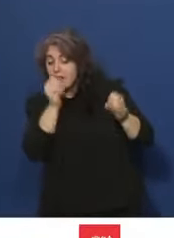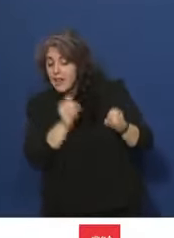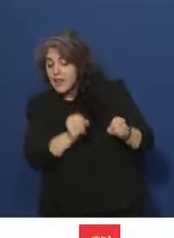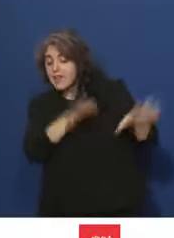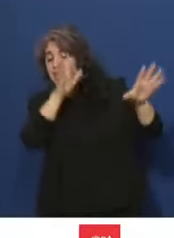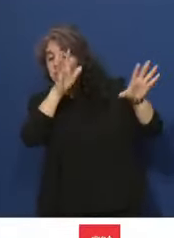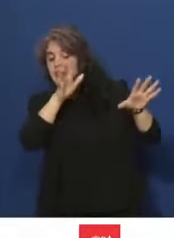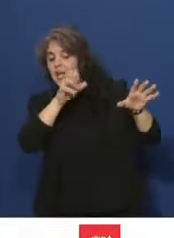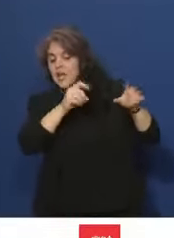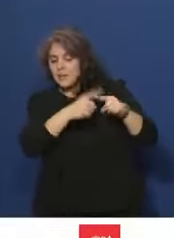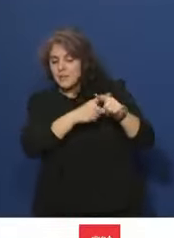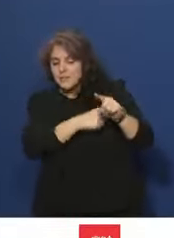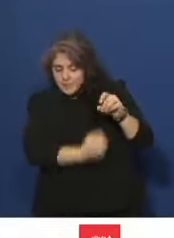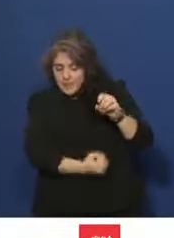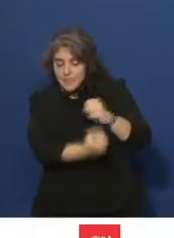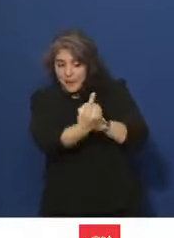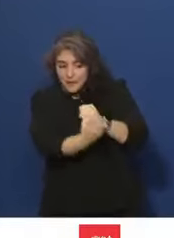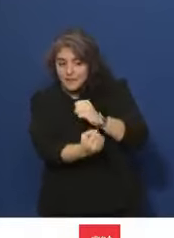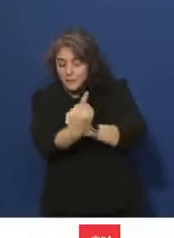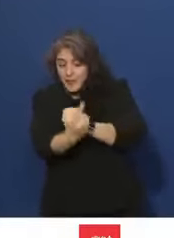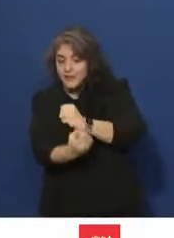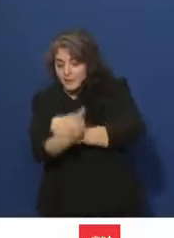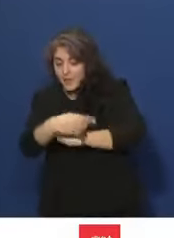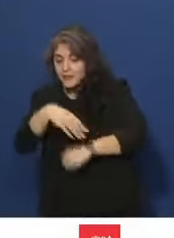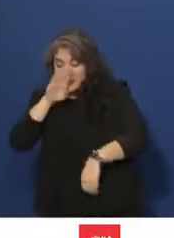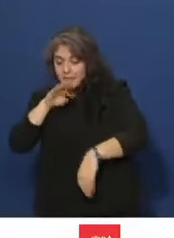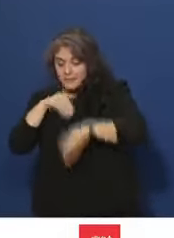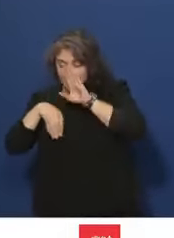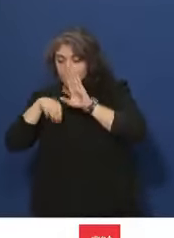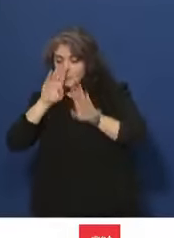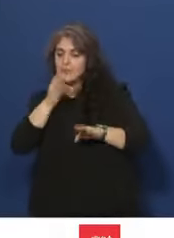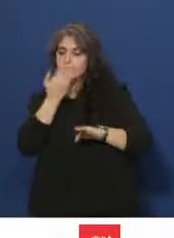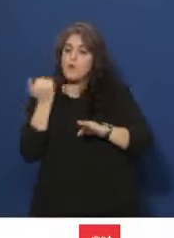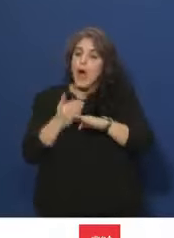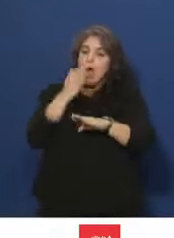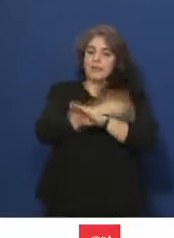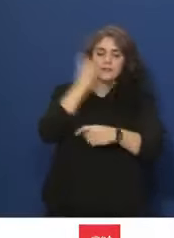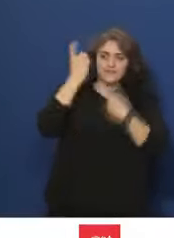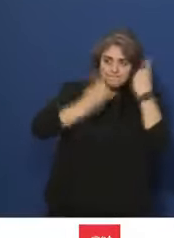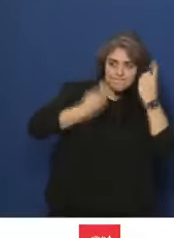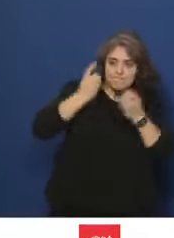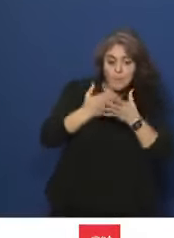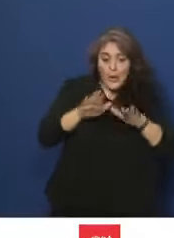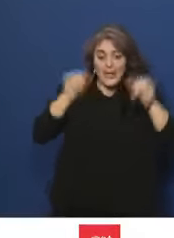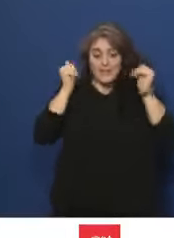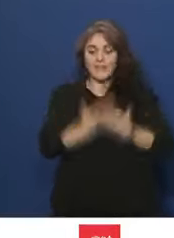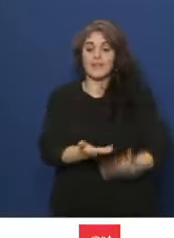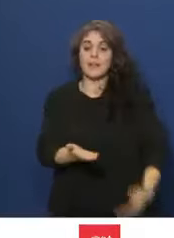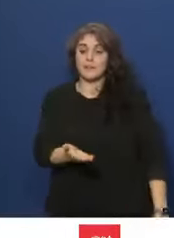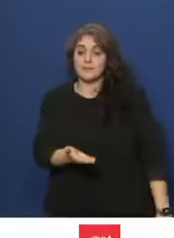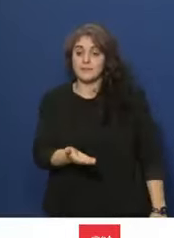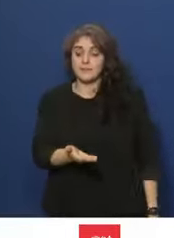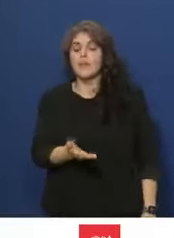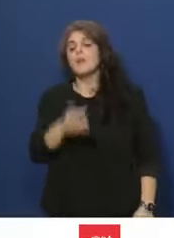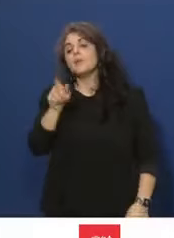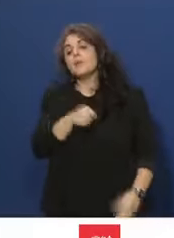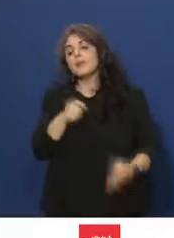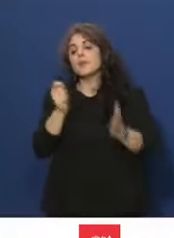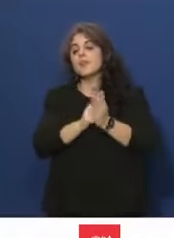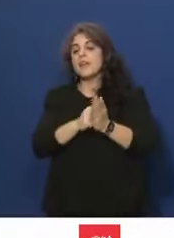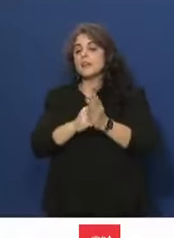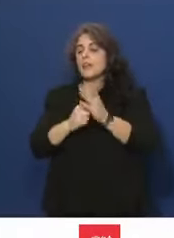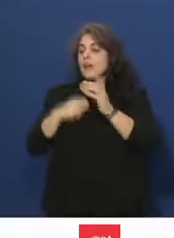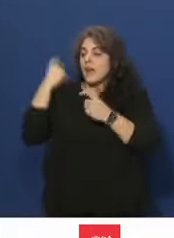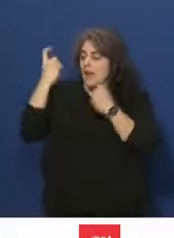mécontentement général qu'elle génère plutôt que de les prévenir. Bien évidemment, lorsque des réflexions collectives seront entreprises,